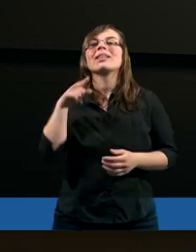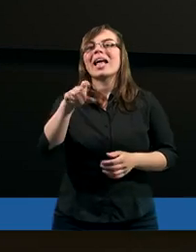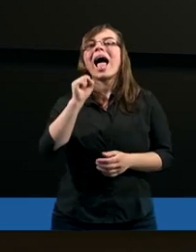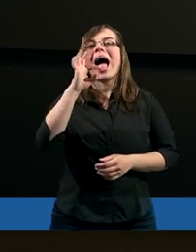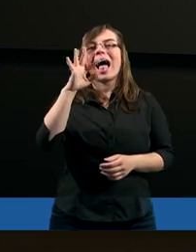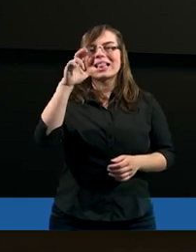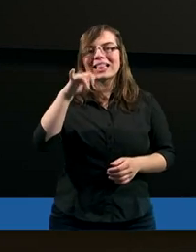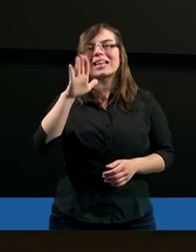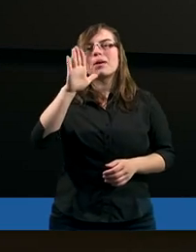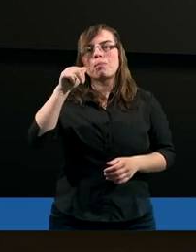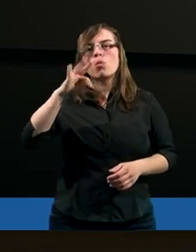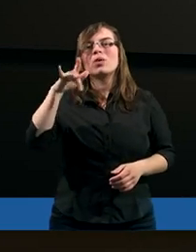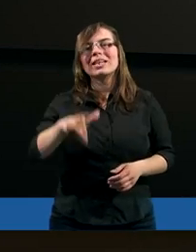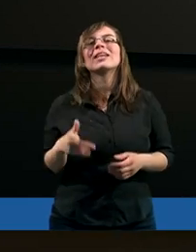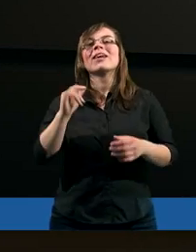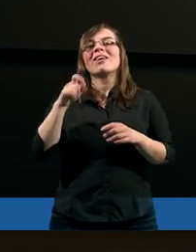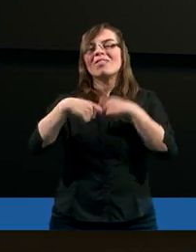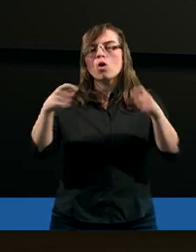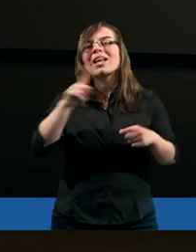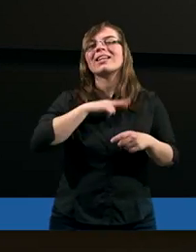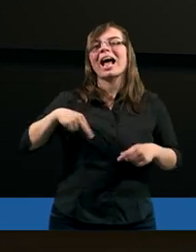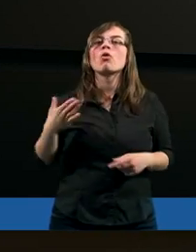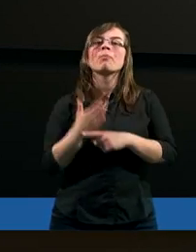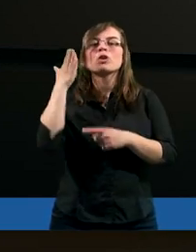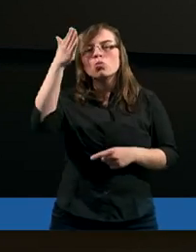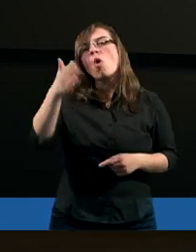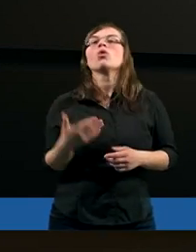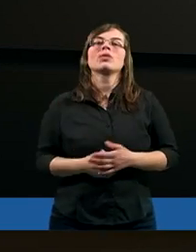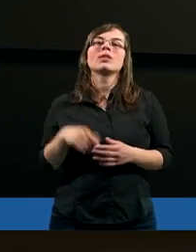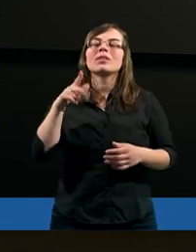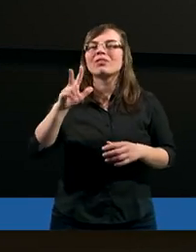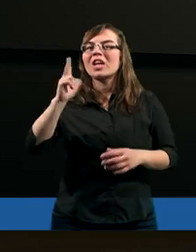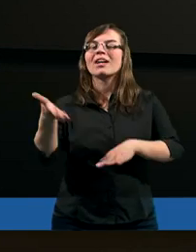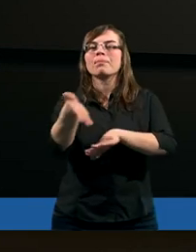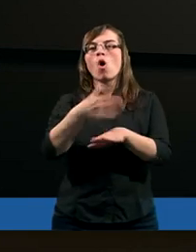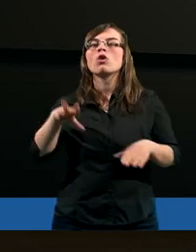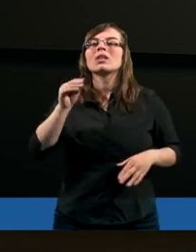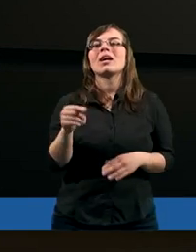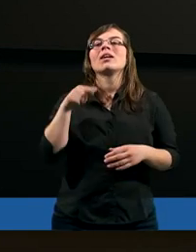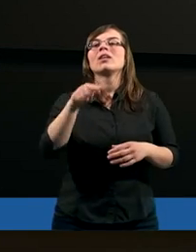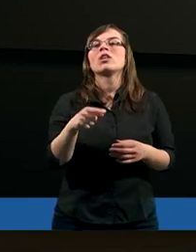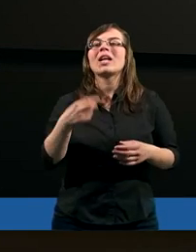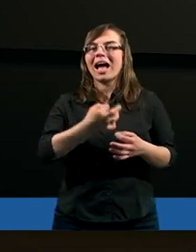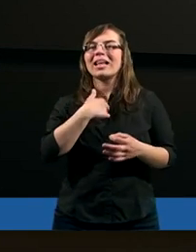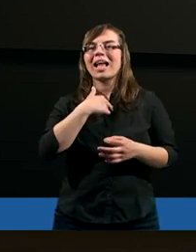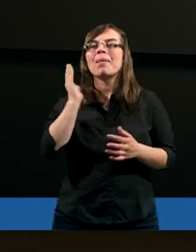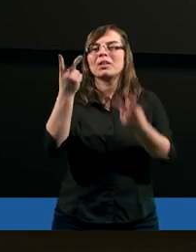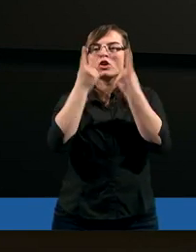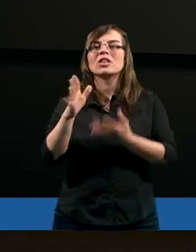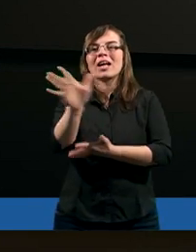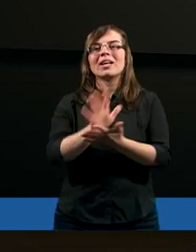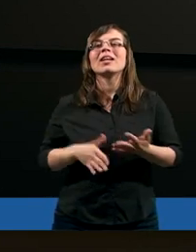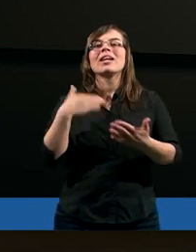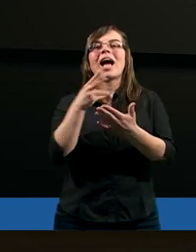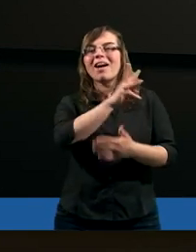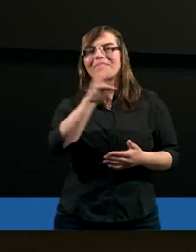te atrybuty, które wiążą się z naszą przyszłością jeszcze. W trzecim rozdziale, teraz ja będę czytał